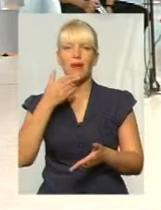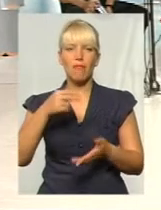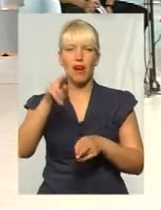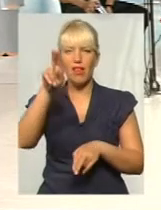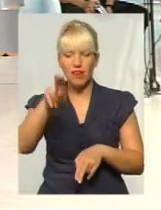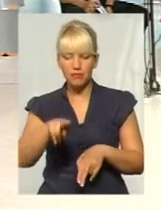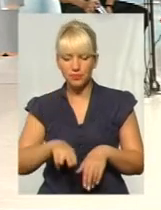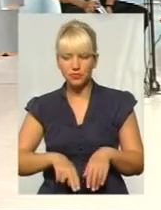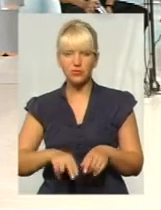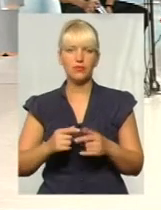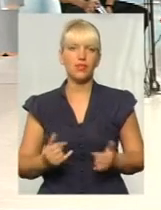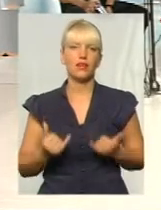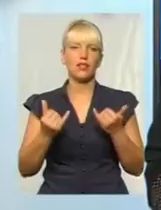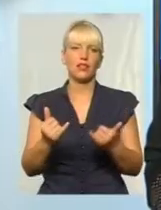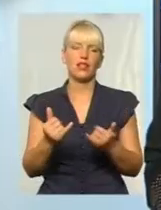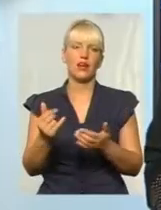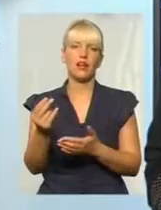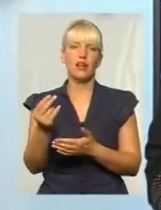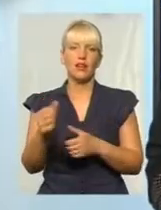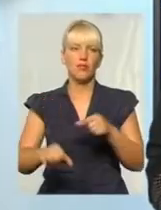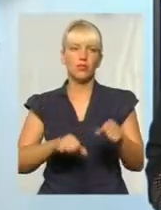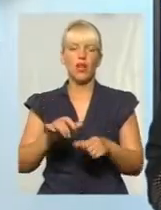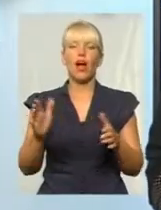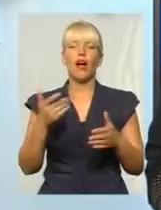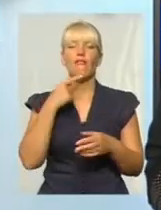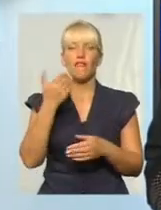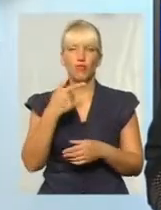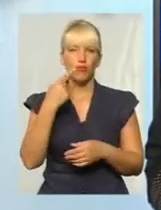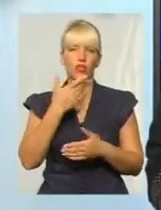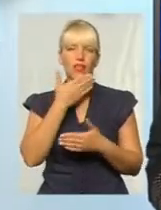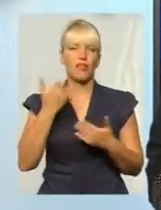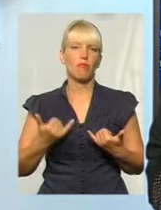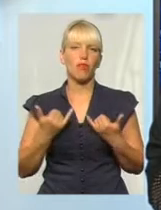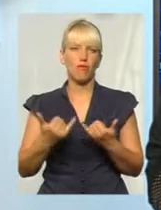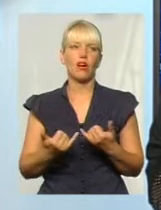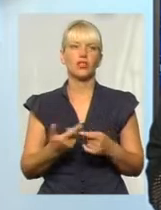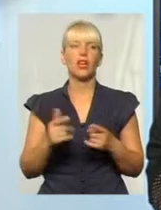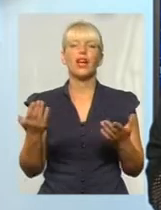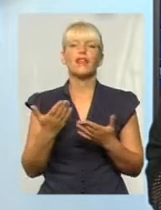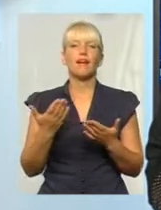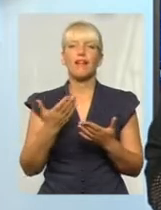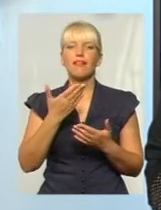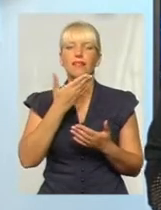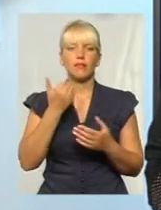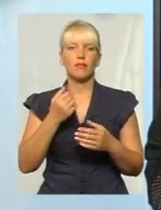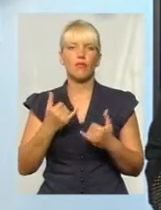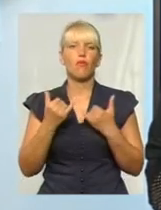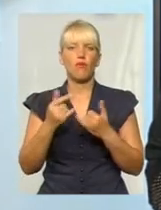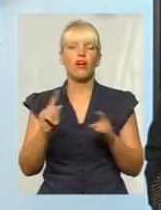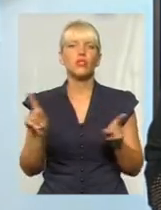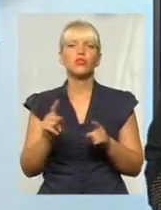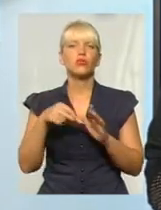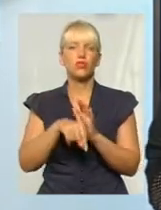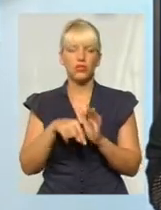неповага буває з боку водіїв? Вони підрізають на світофорах, кажуть, ну, от я так опитувала своїх знайомих велосипедистів, там, до